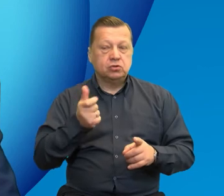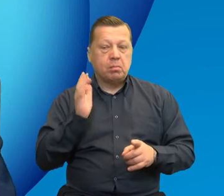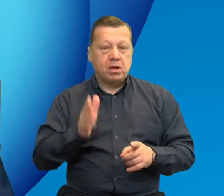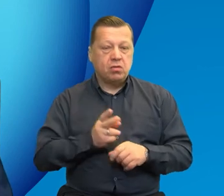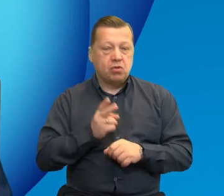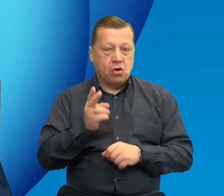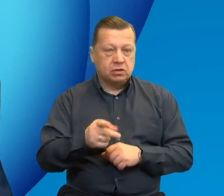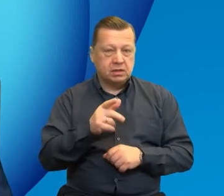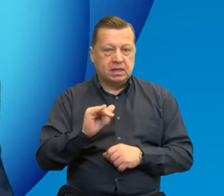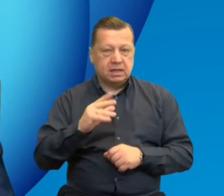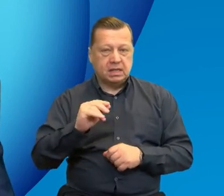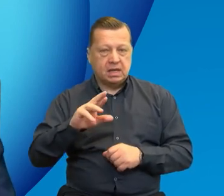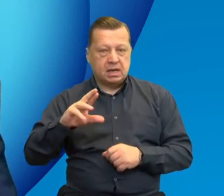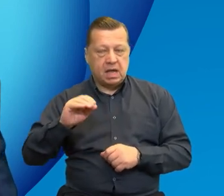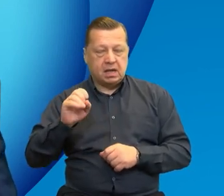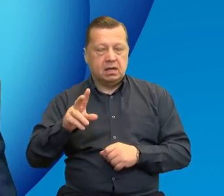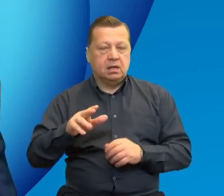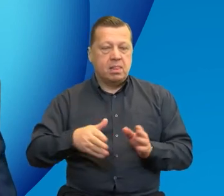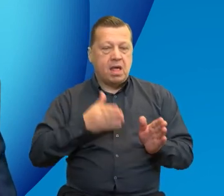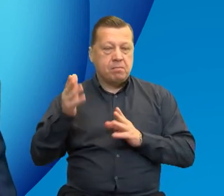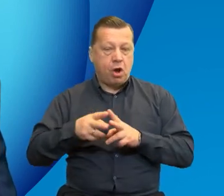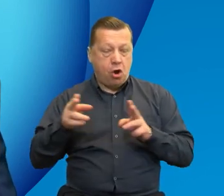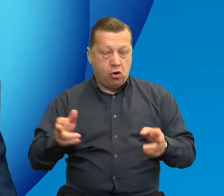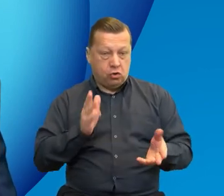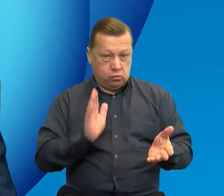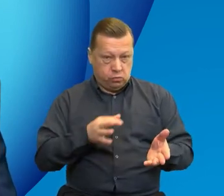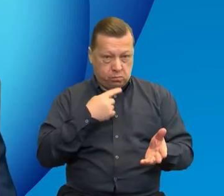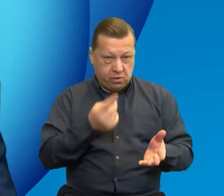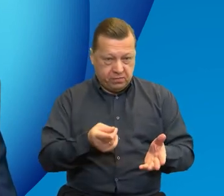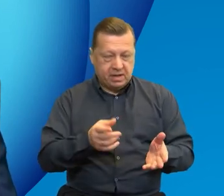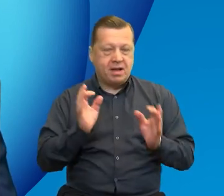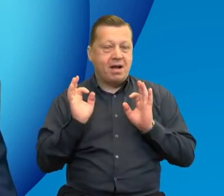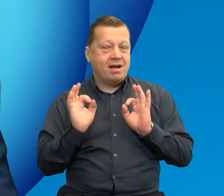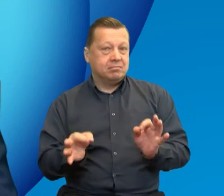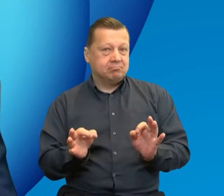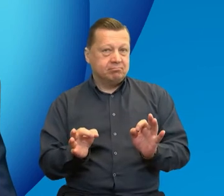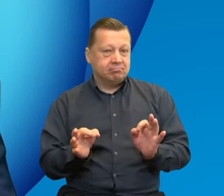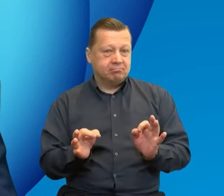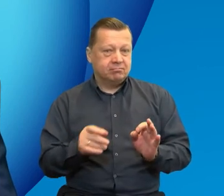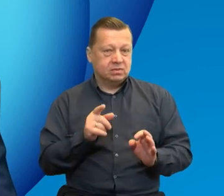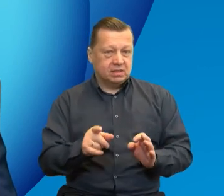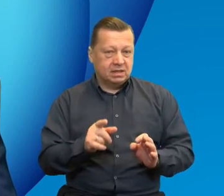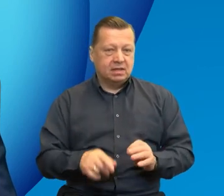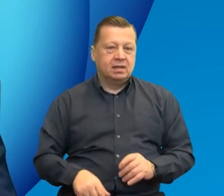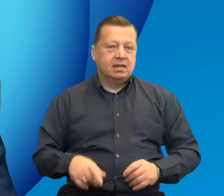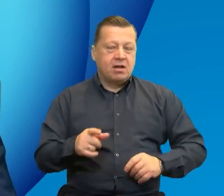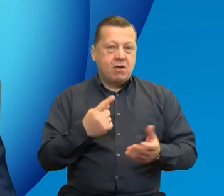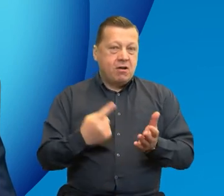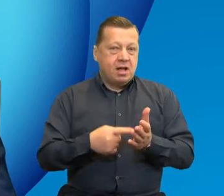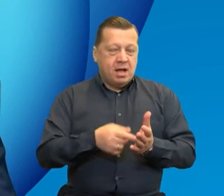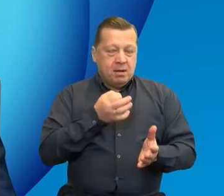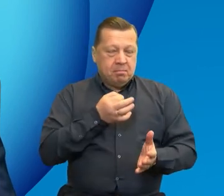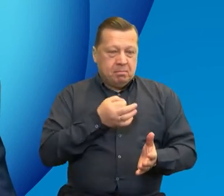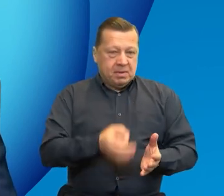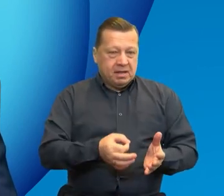programów Interec w przyszłej perspektywie. I teraz przystępujemy do decydującej rozgrywki. Ostatnie